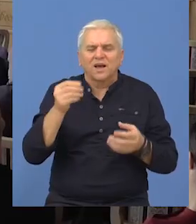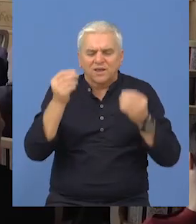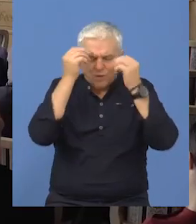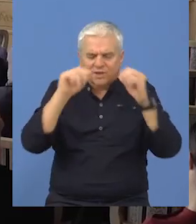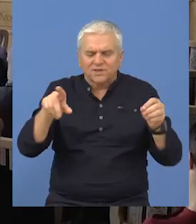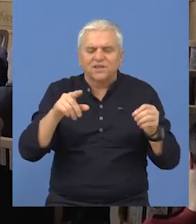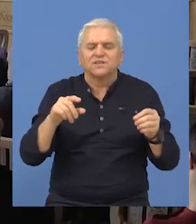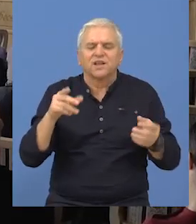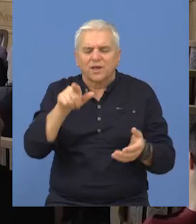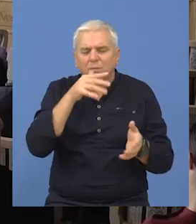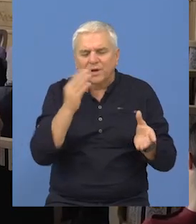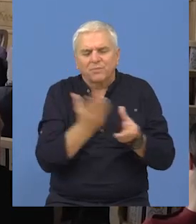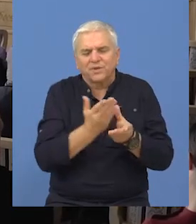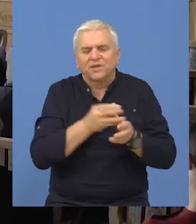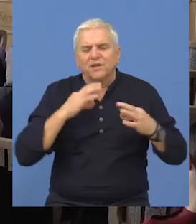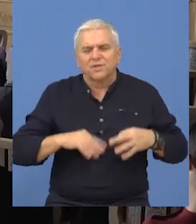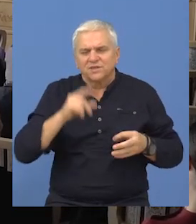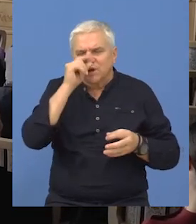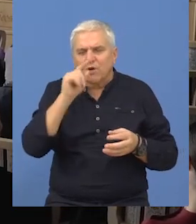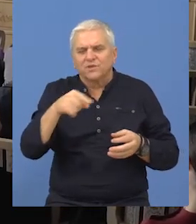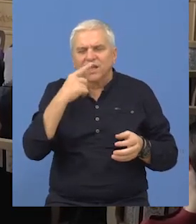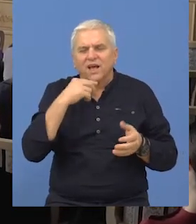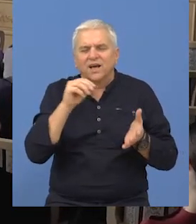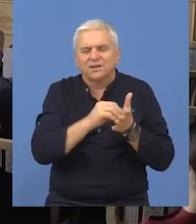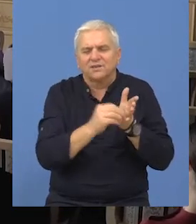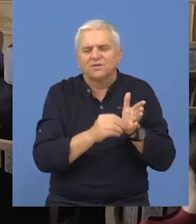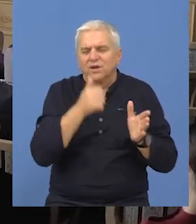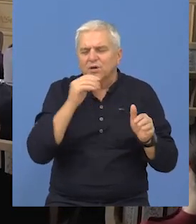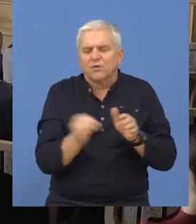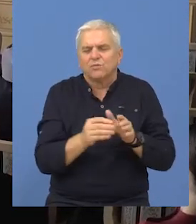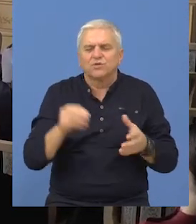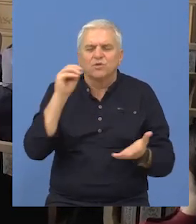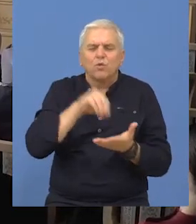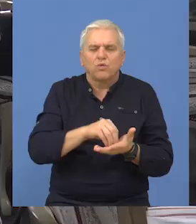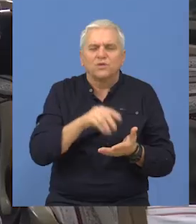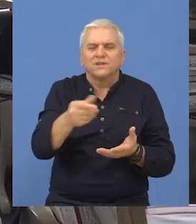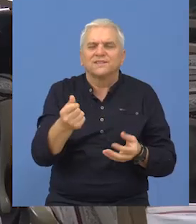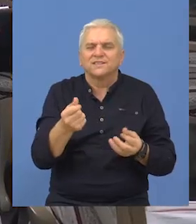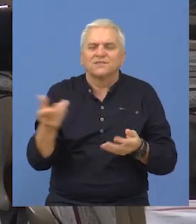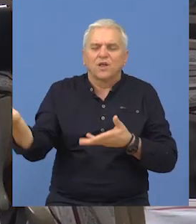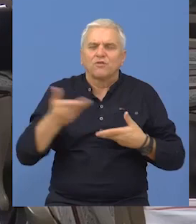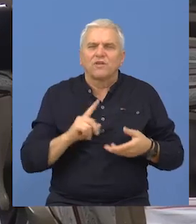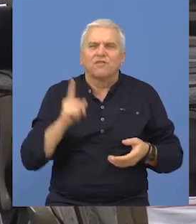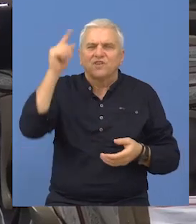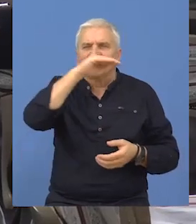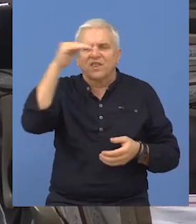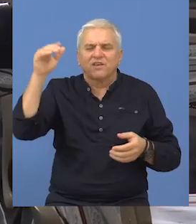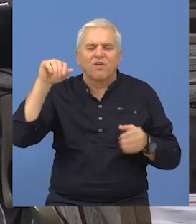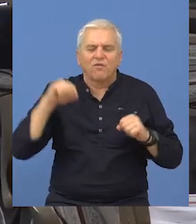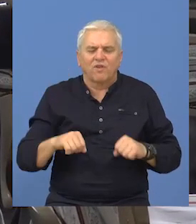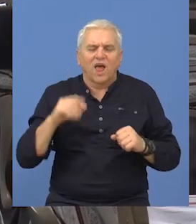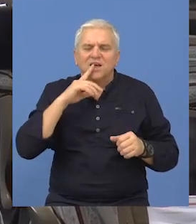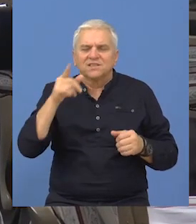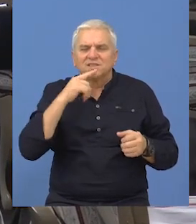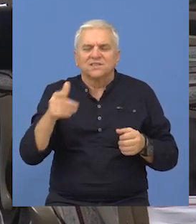Prilikom obrazlaganja ovog dokumenta, predsednik opštine je istakao da su u budžetu vrštena i sredstva dobijena od viših nivoa